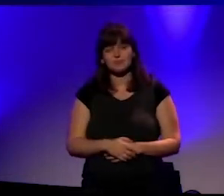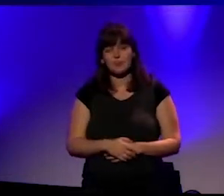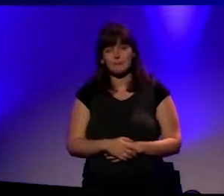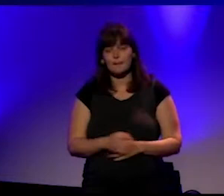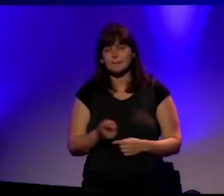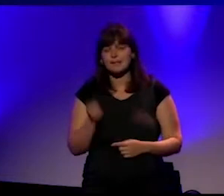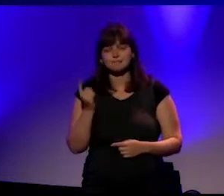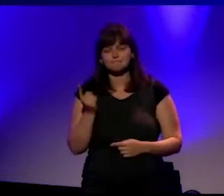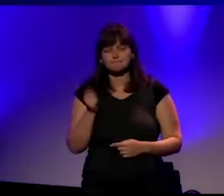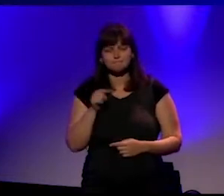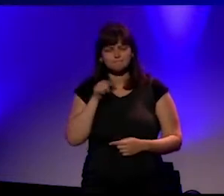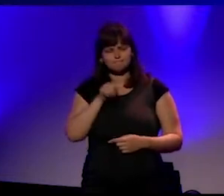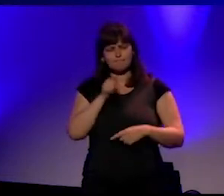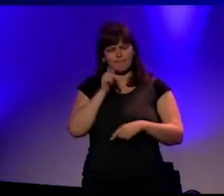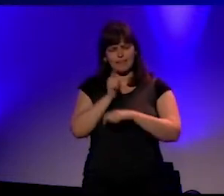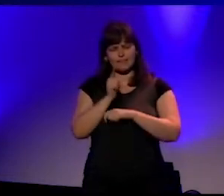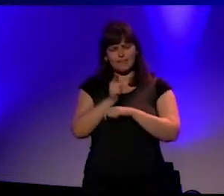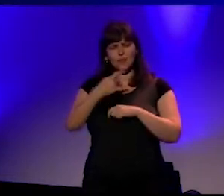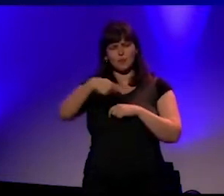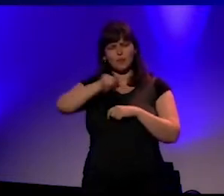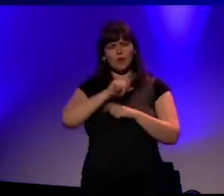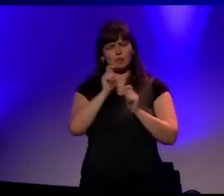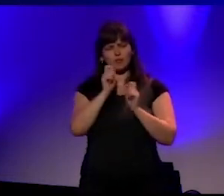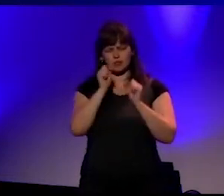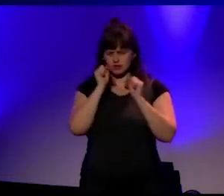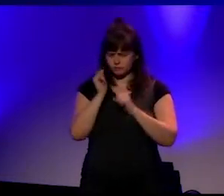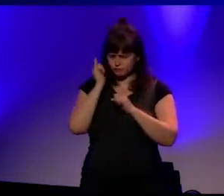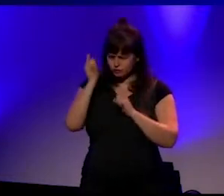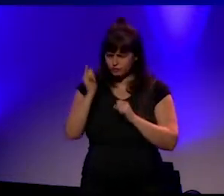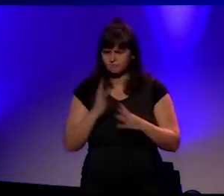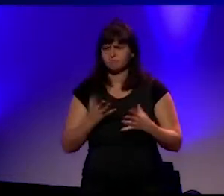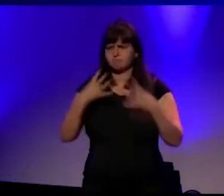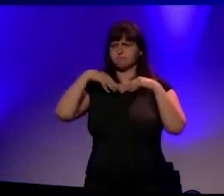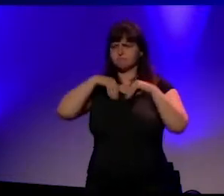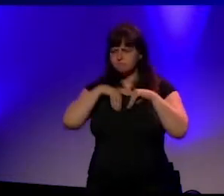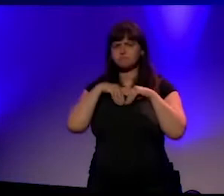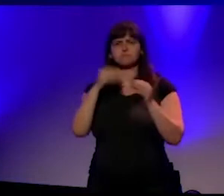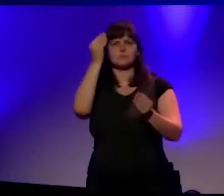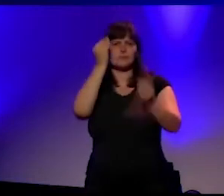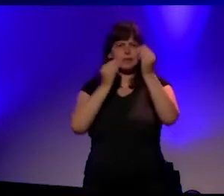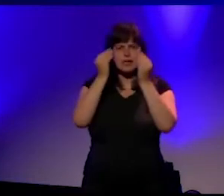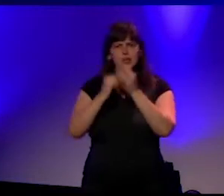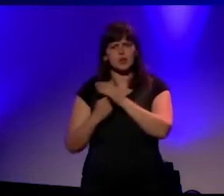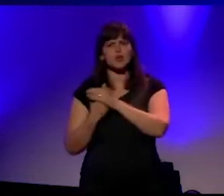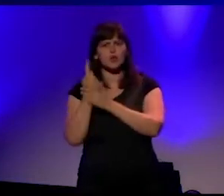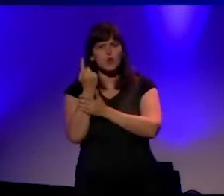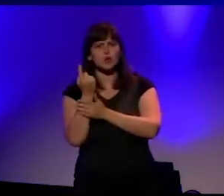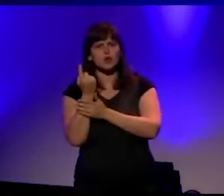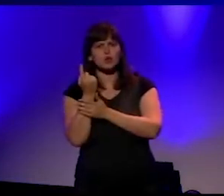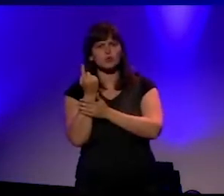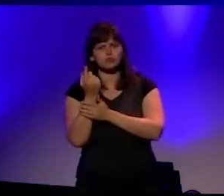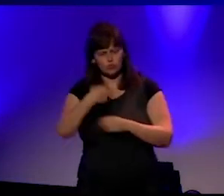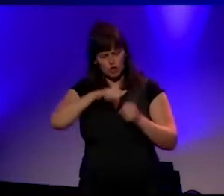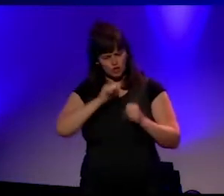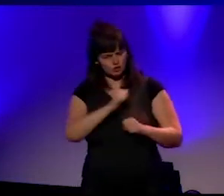Maar we zullen die kritieken gebruiken als ruggensteun om verder te leren en te groeien. Om trots te blijven op waar wij voor